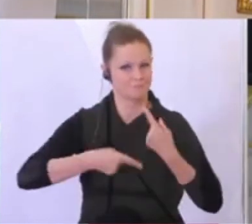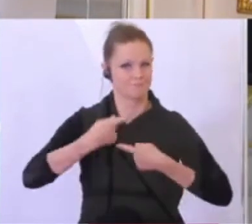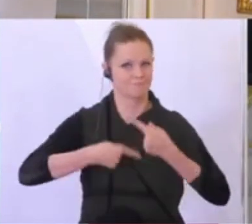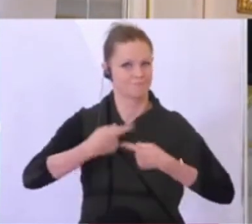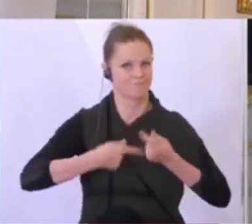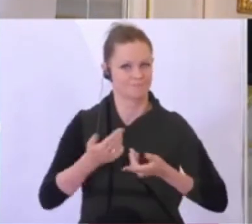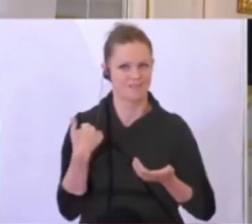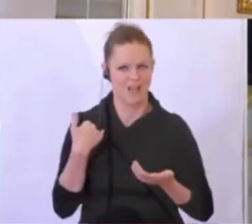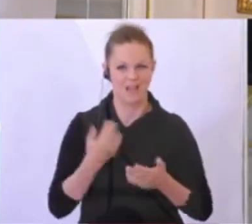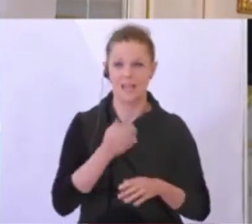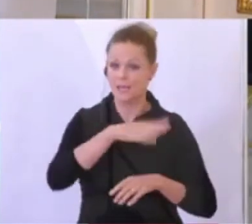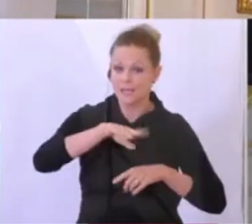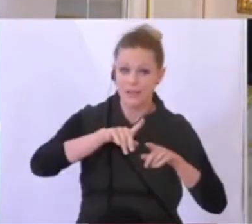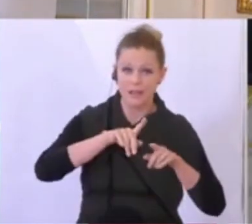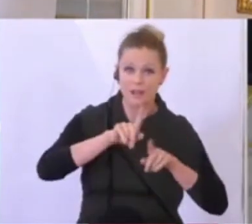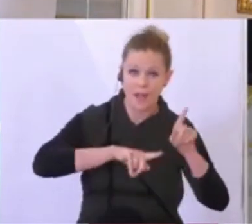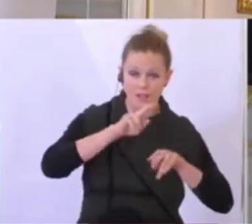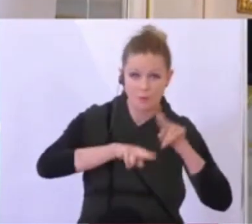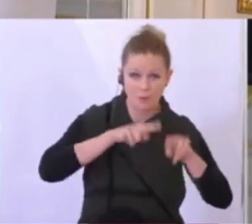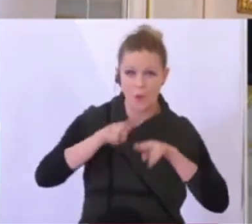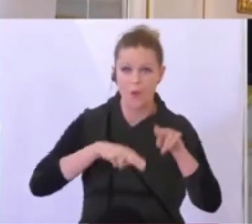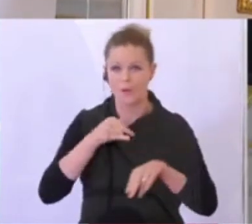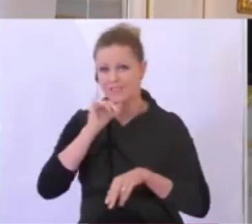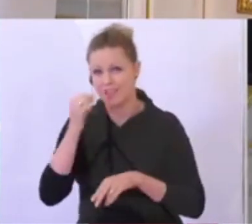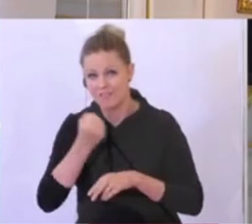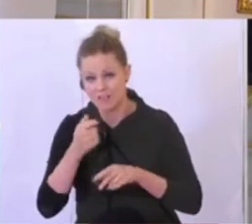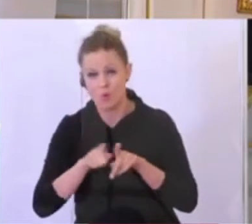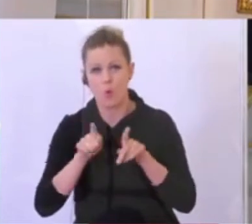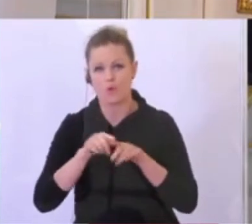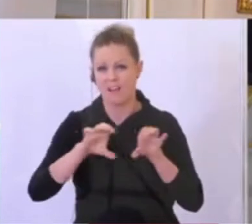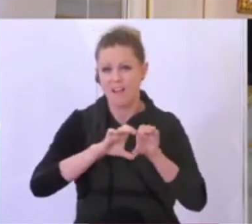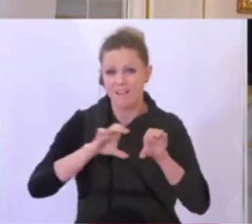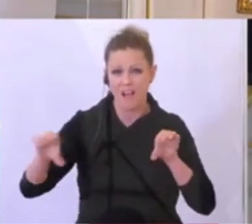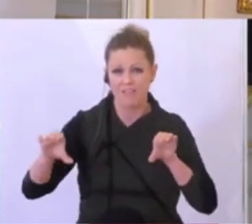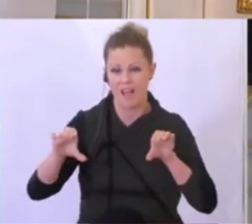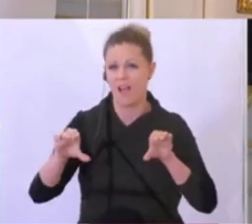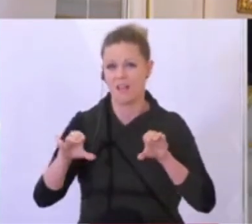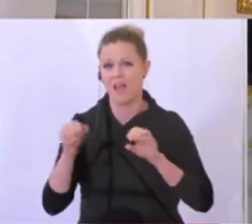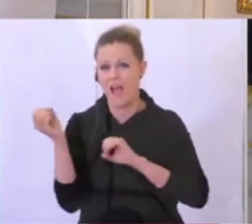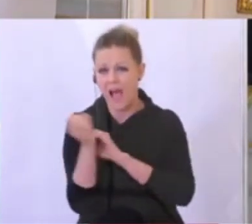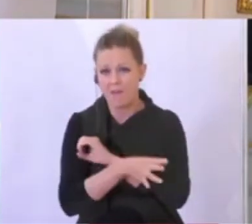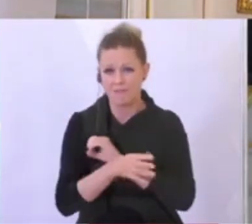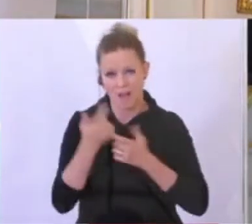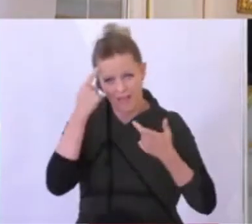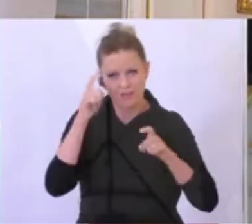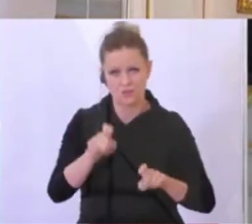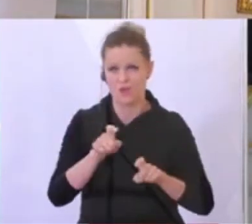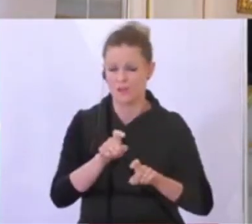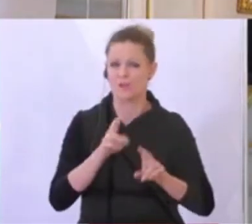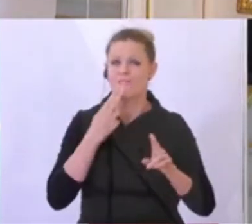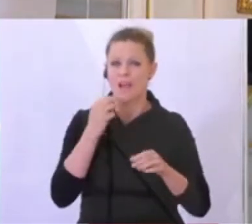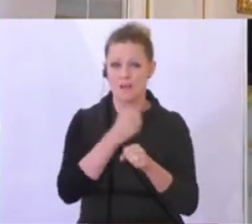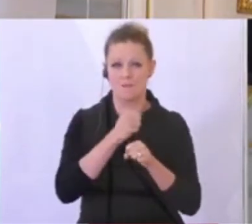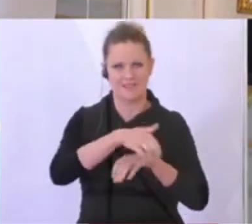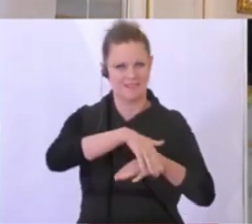hat. Ob Kinderbetreuung, Trinkwasser, Kanal- und Abfallentsorgen, es waren immer die Gemeindemitarbeiter,